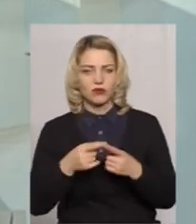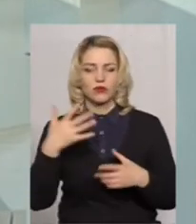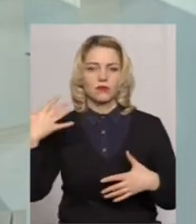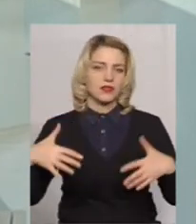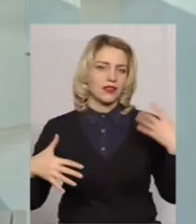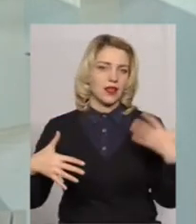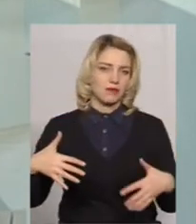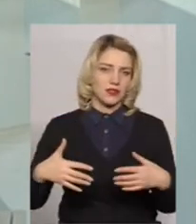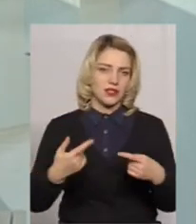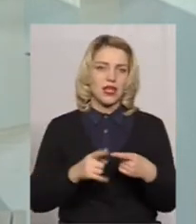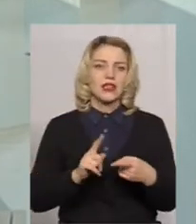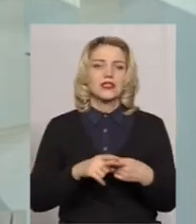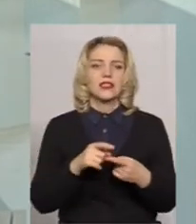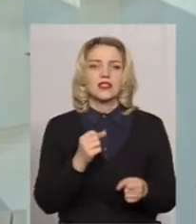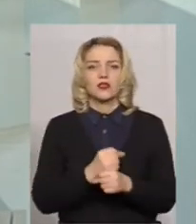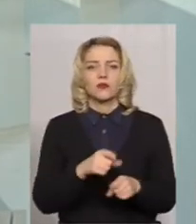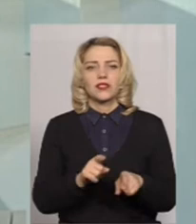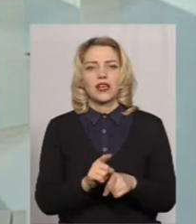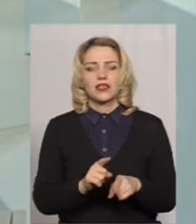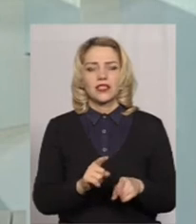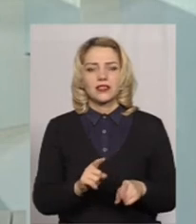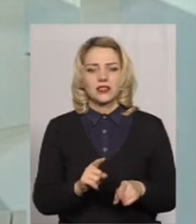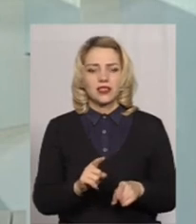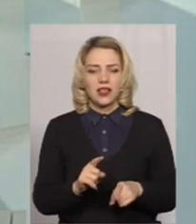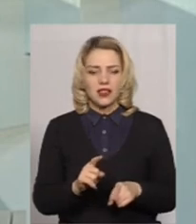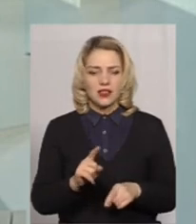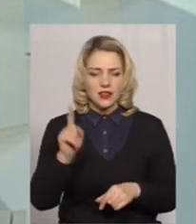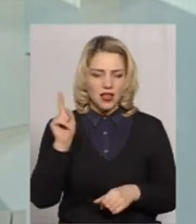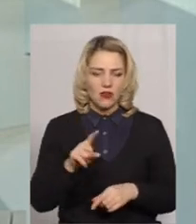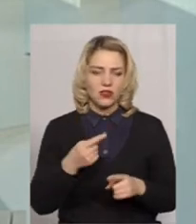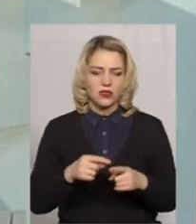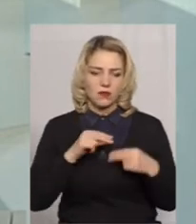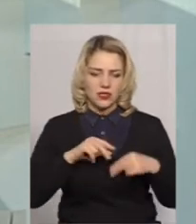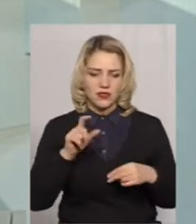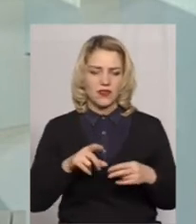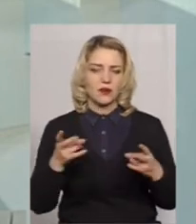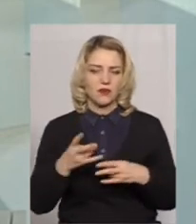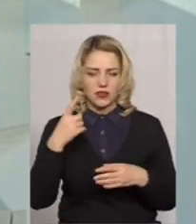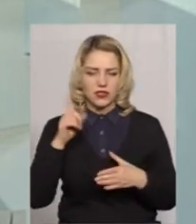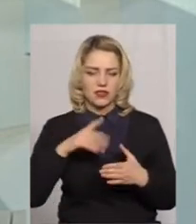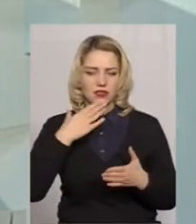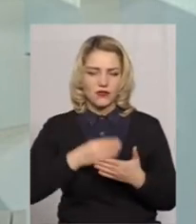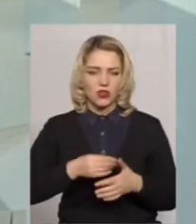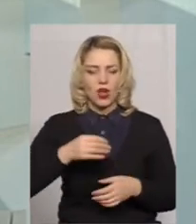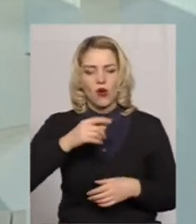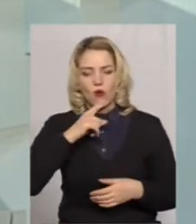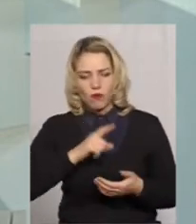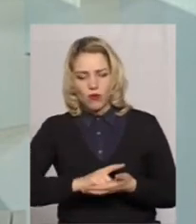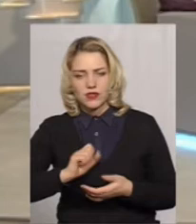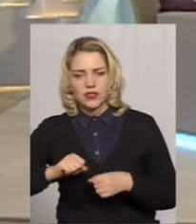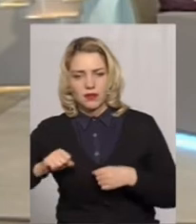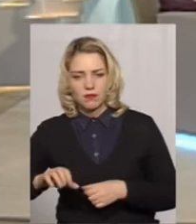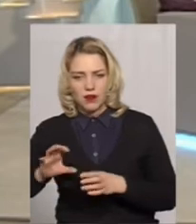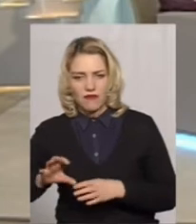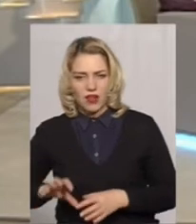зробимо такий наголос, це все залежить від працівника. Працівник має знати свої обов'язки, свої права і